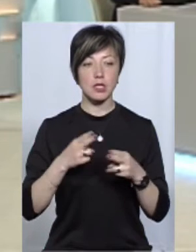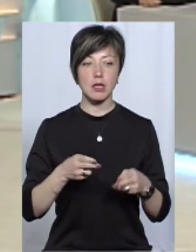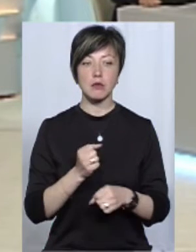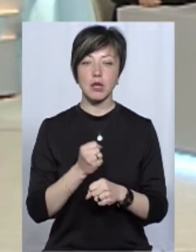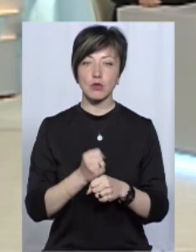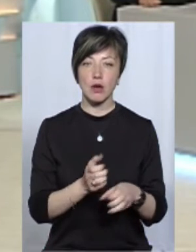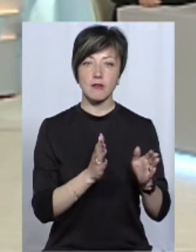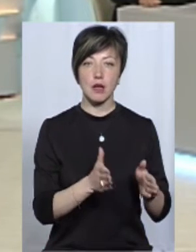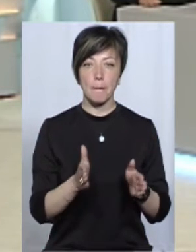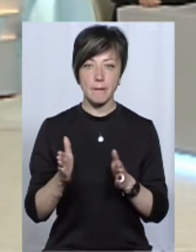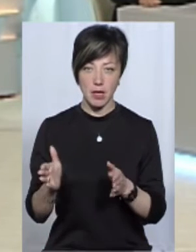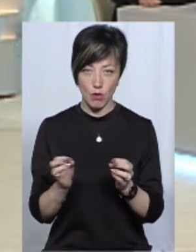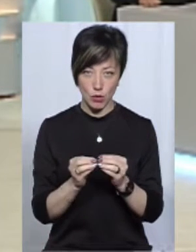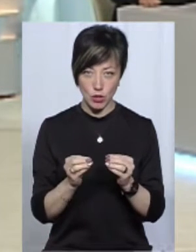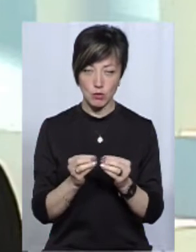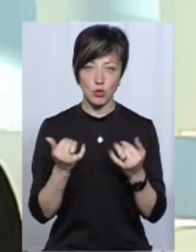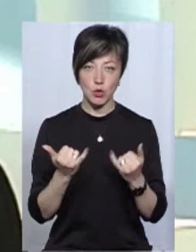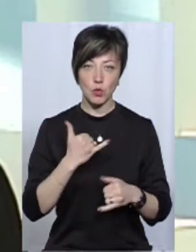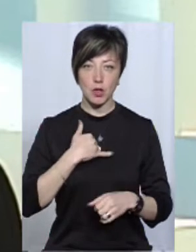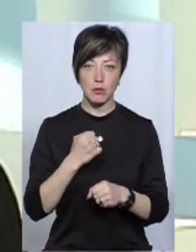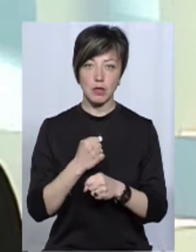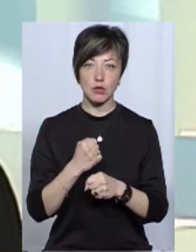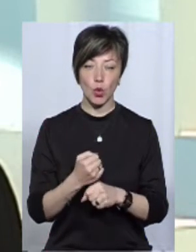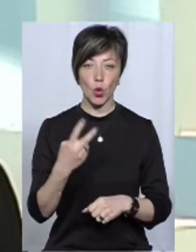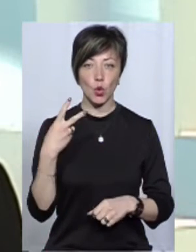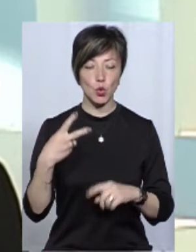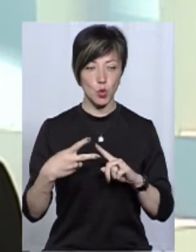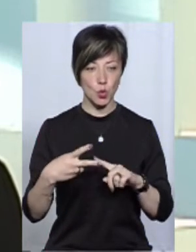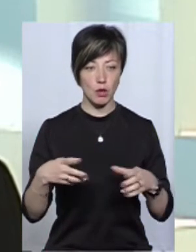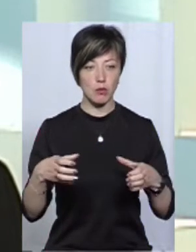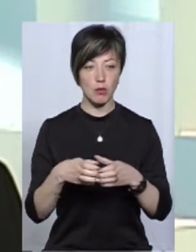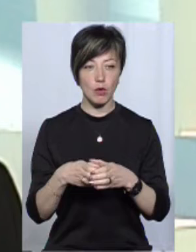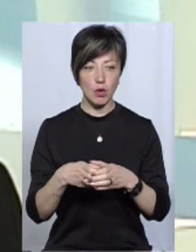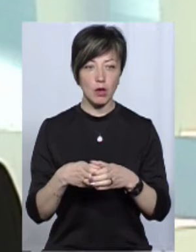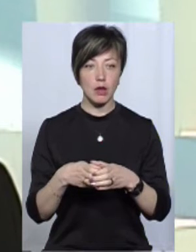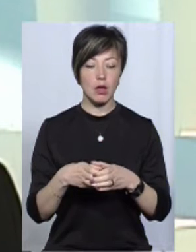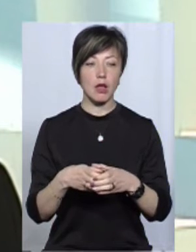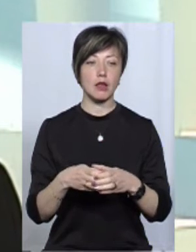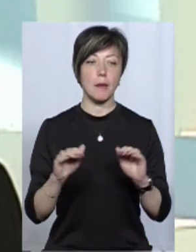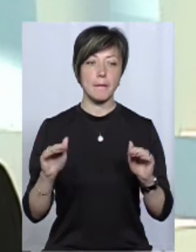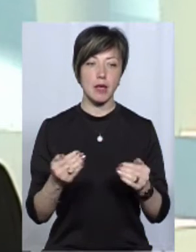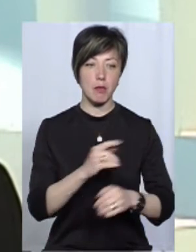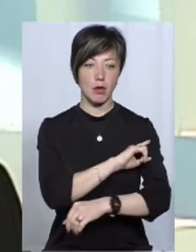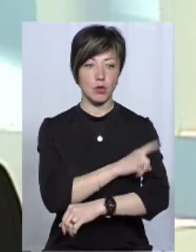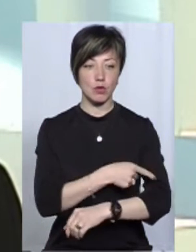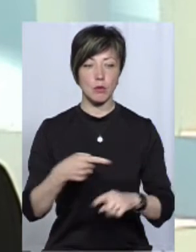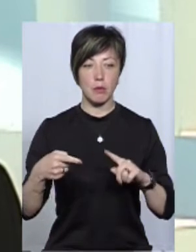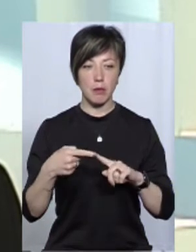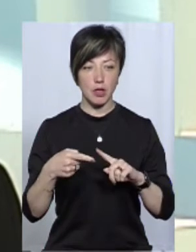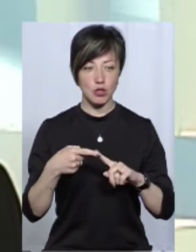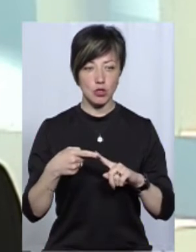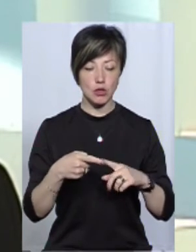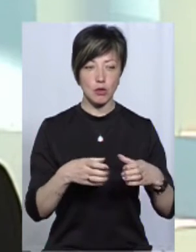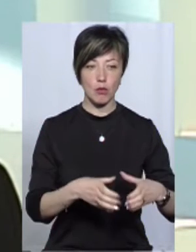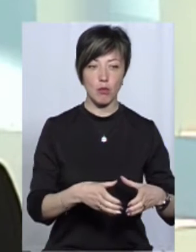працює в стабільному режимі. Сьогодні в нас працює другий блок. Він працює на номінальній потужності. Перший блок зараз